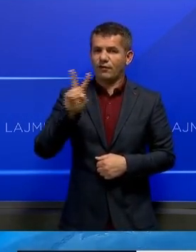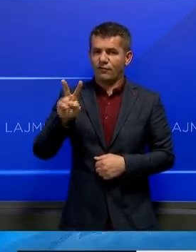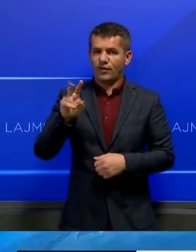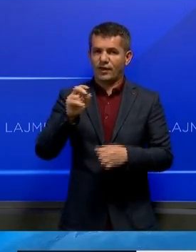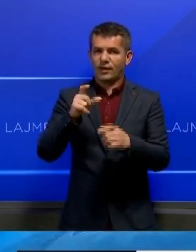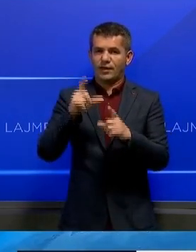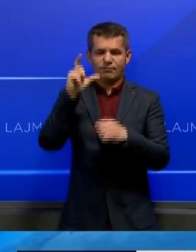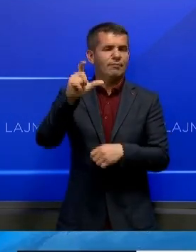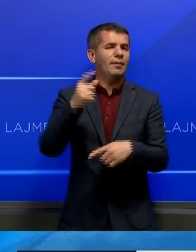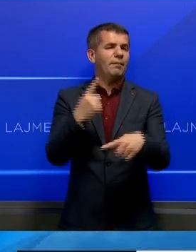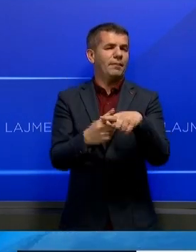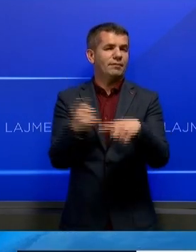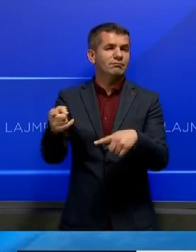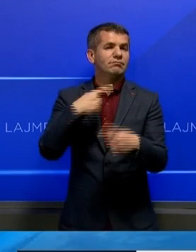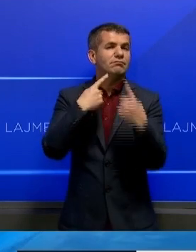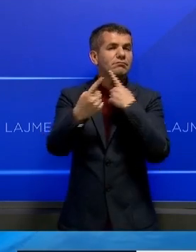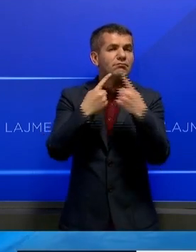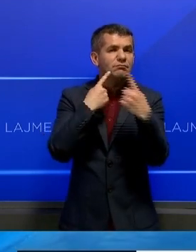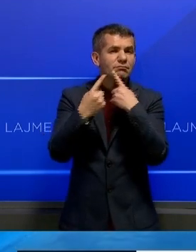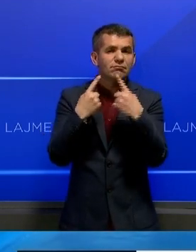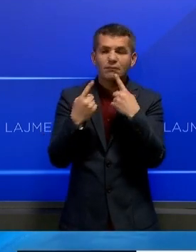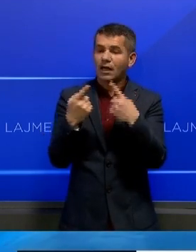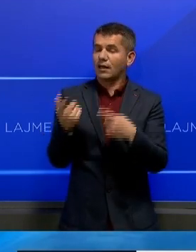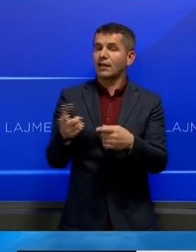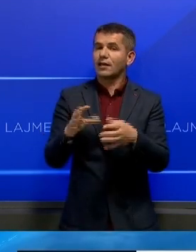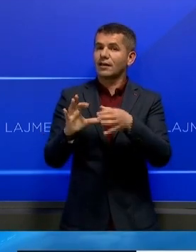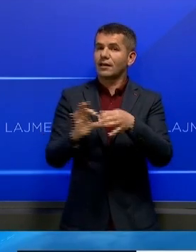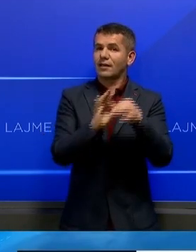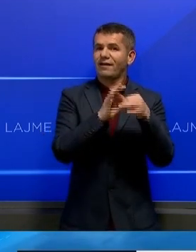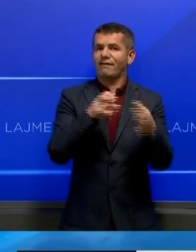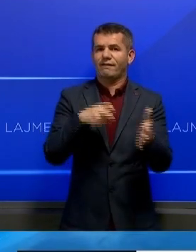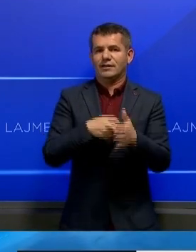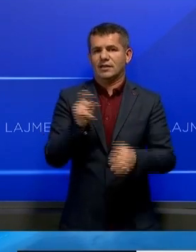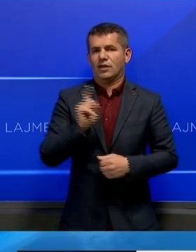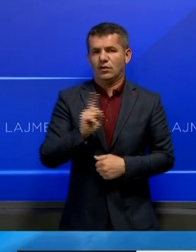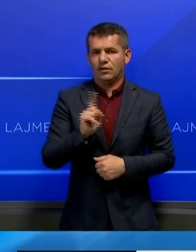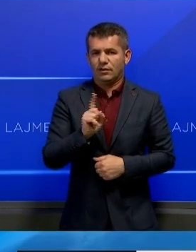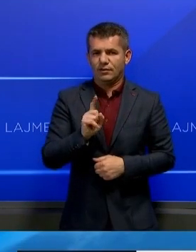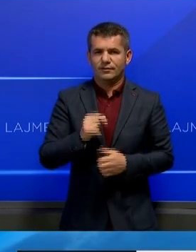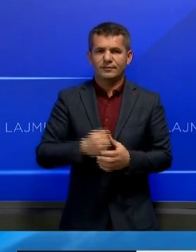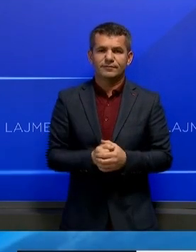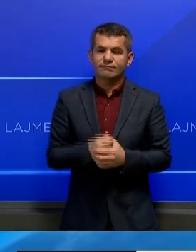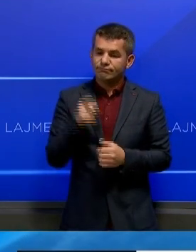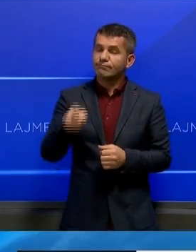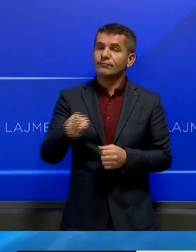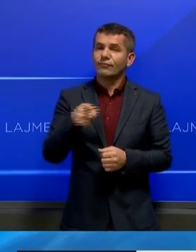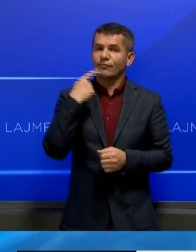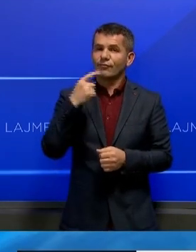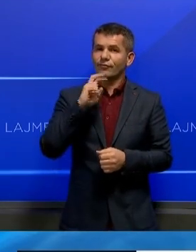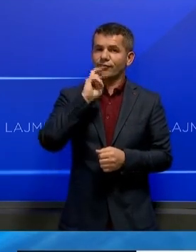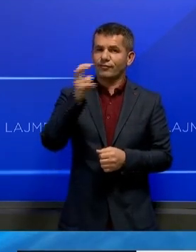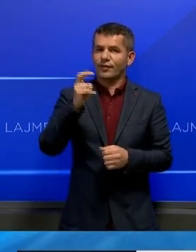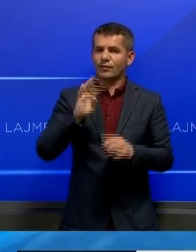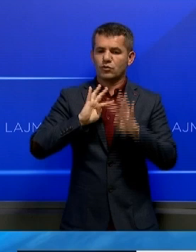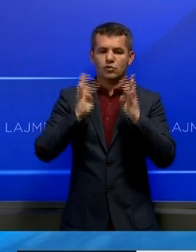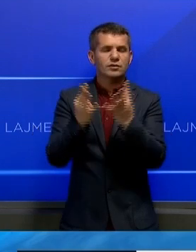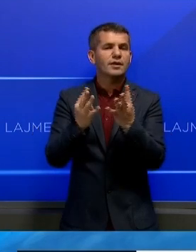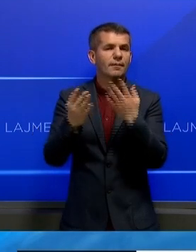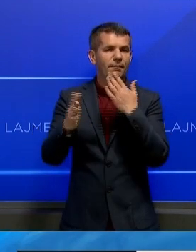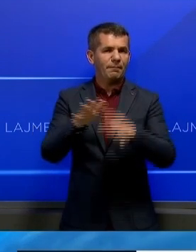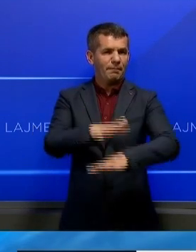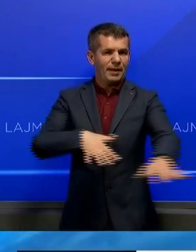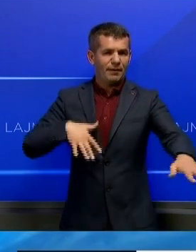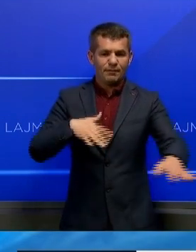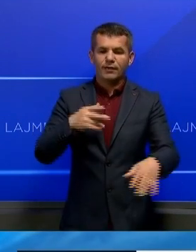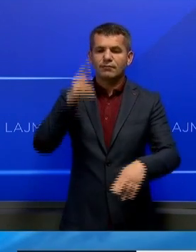thënë se në asnjë mënyrë procesi dialogut nuk duhet të lidhet me liberalizimin e vizave. Në anën tjetër, kryesia e kuvendit ka caktuar